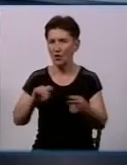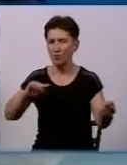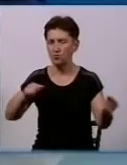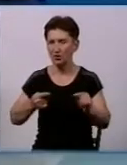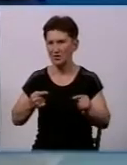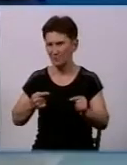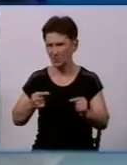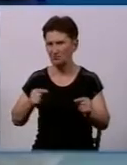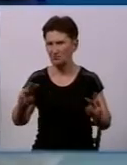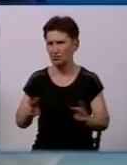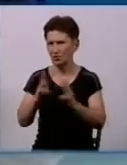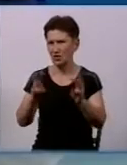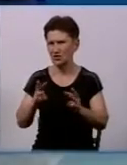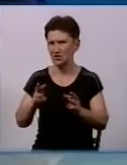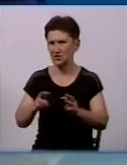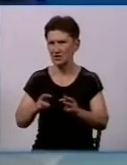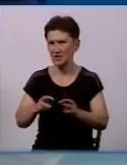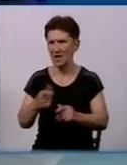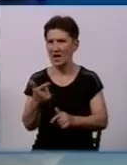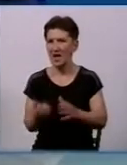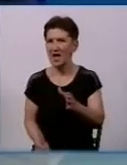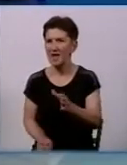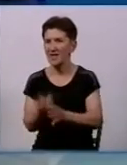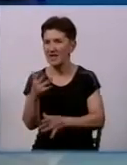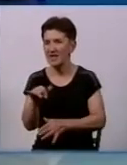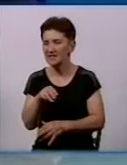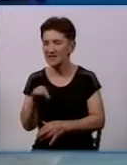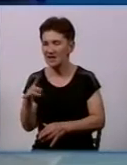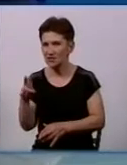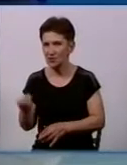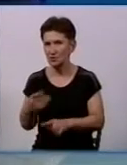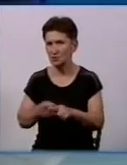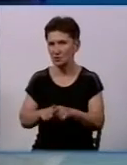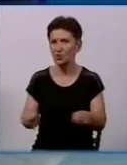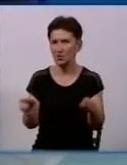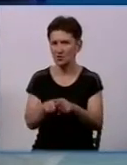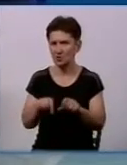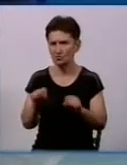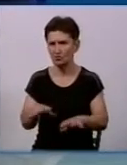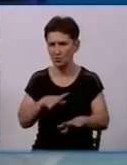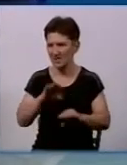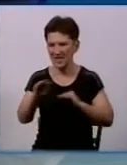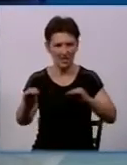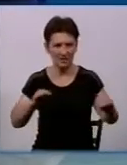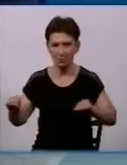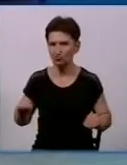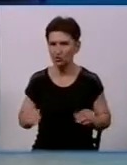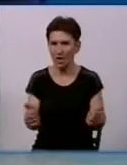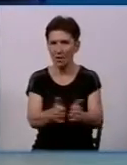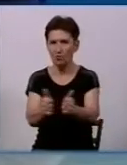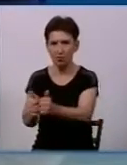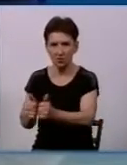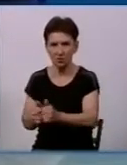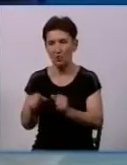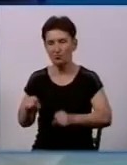водопостачання. Це і пожежних гідрантів, також це може бути якась пожежна водойма, яка також може бути розміщена поряд, може бути